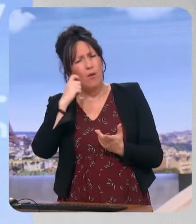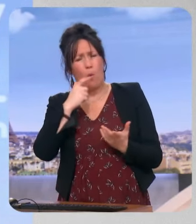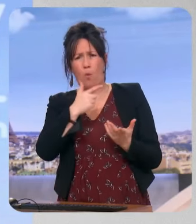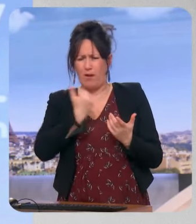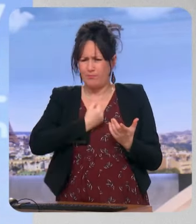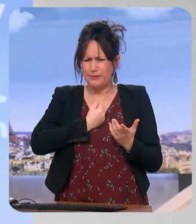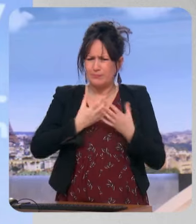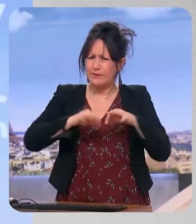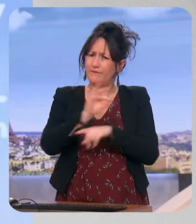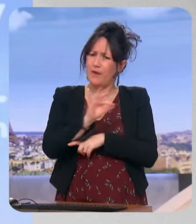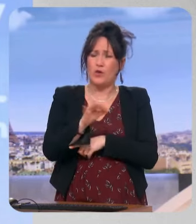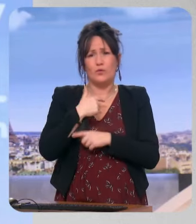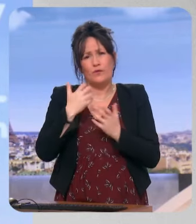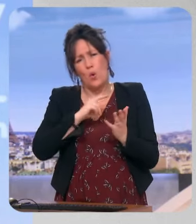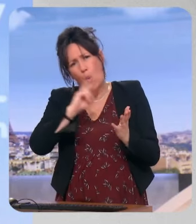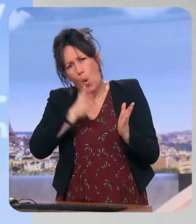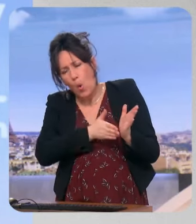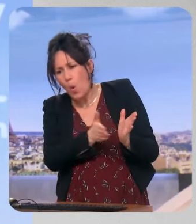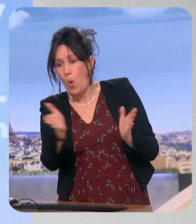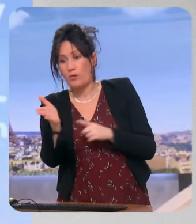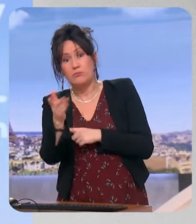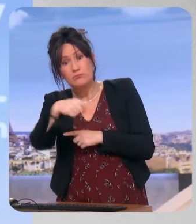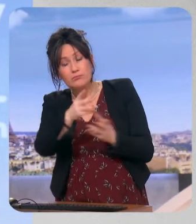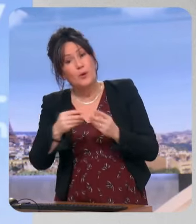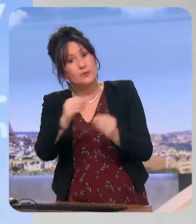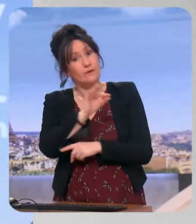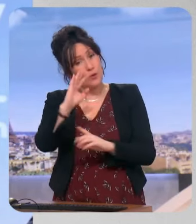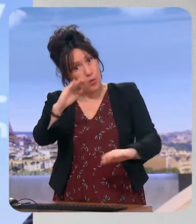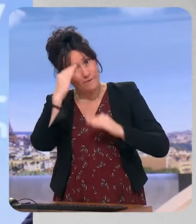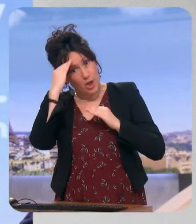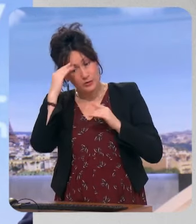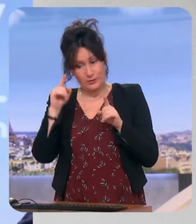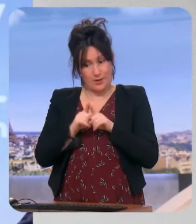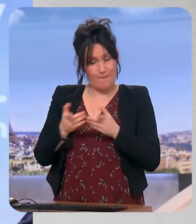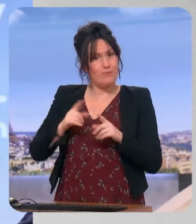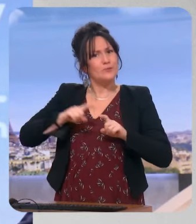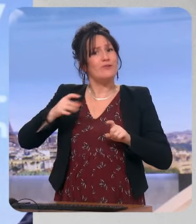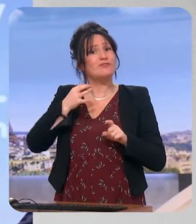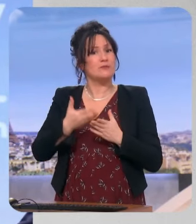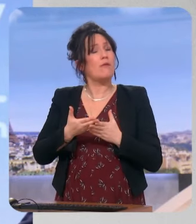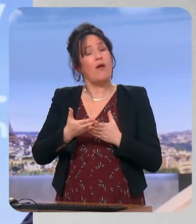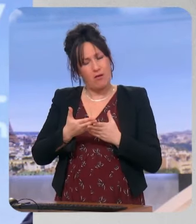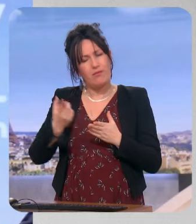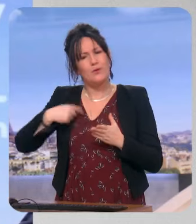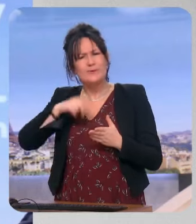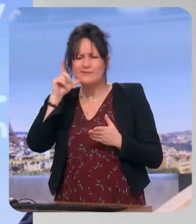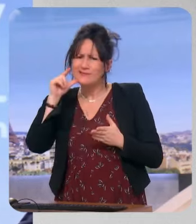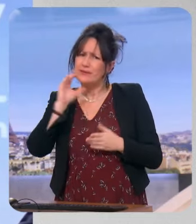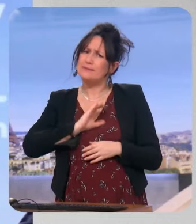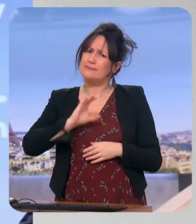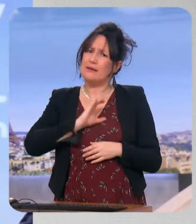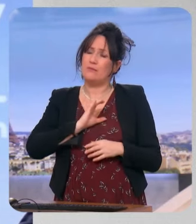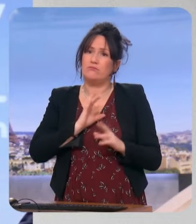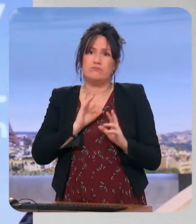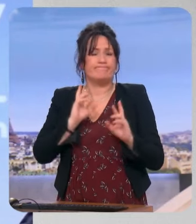proposons un autre chemin et si les Français nous font confiance comme ce sondage peut l'indiquer eh bien nous essaierons nous